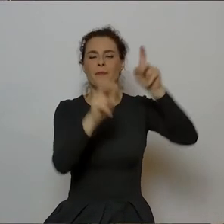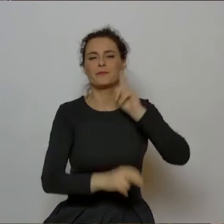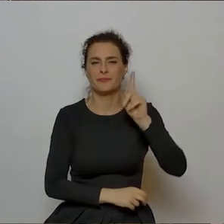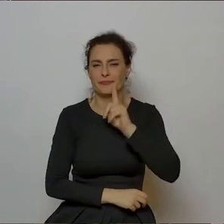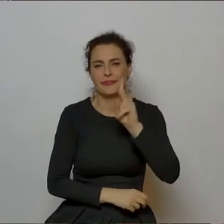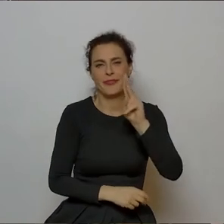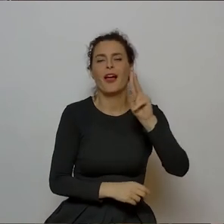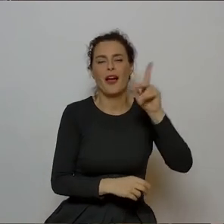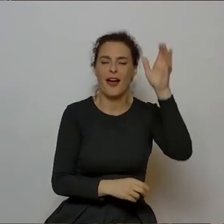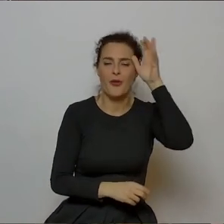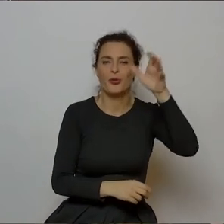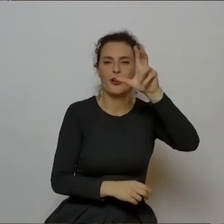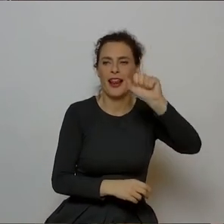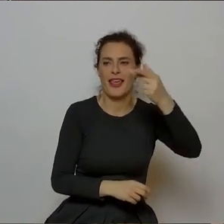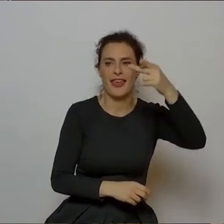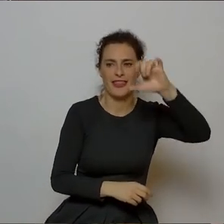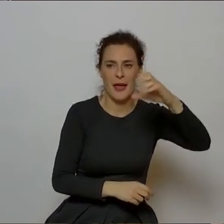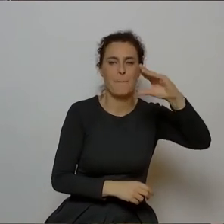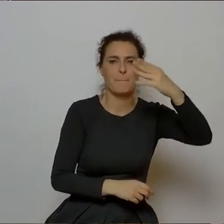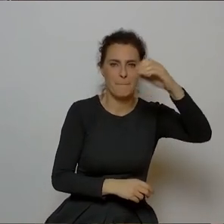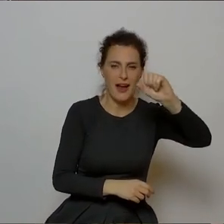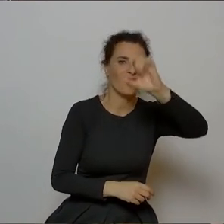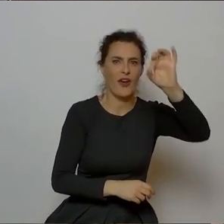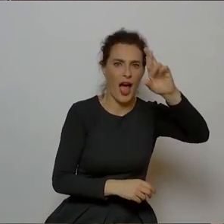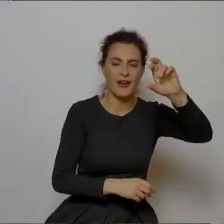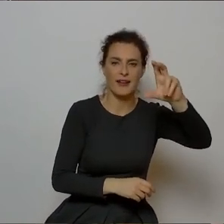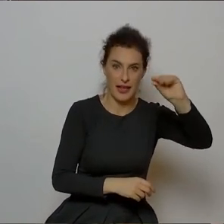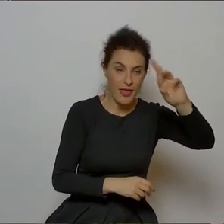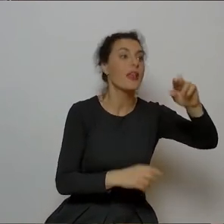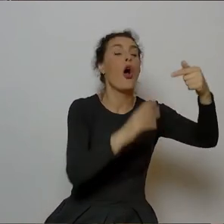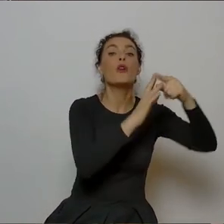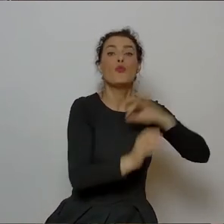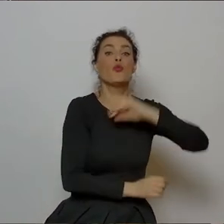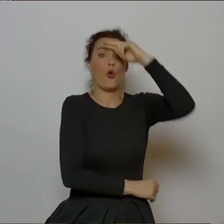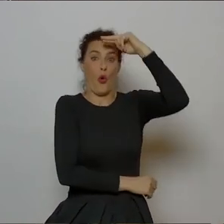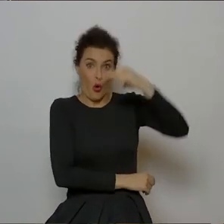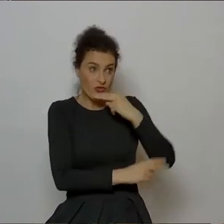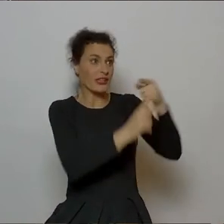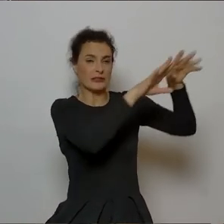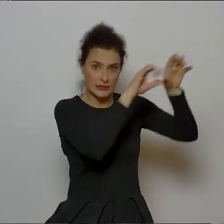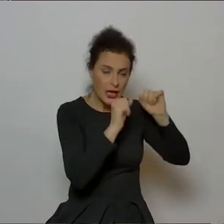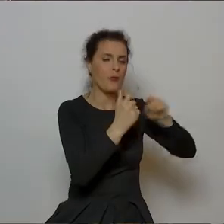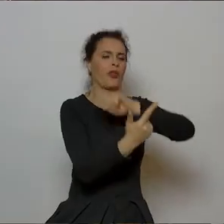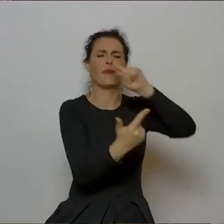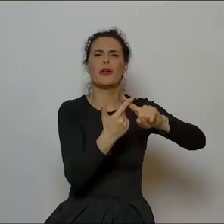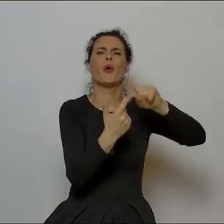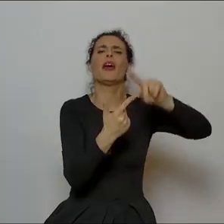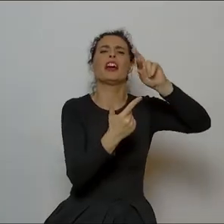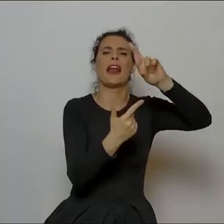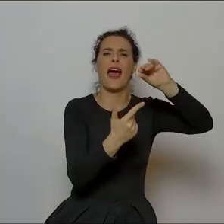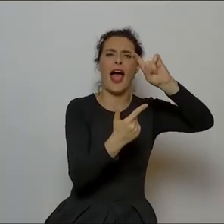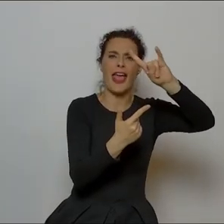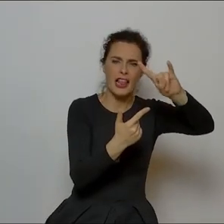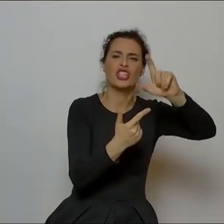i ojciec opowiadał, że od Clyda McFuttera wszystko się zaczęło. Potem Ray Charles, Sam Cook, Otis Renning,